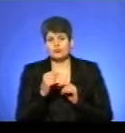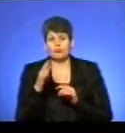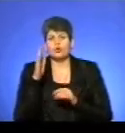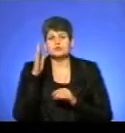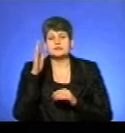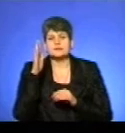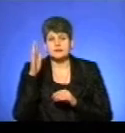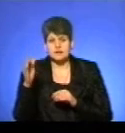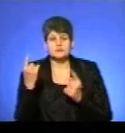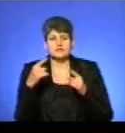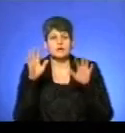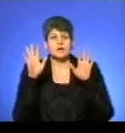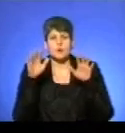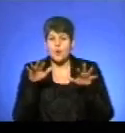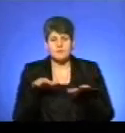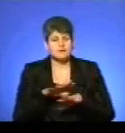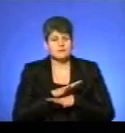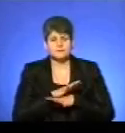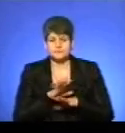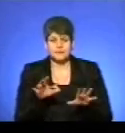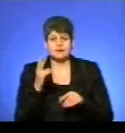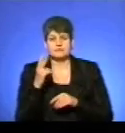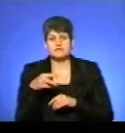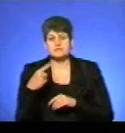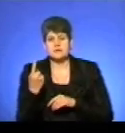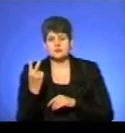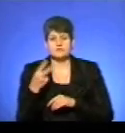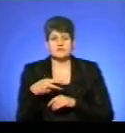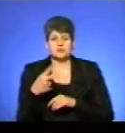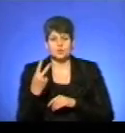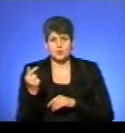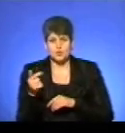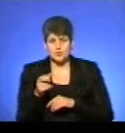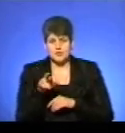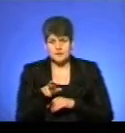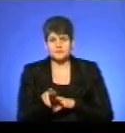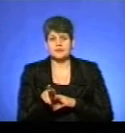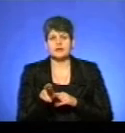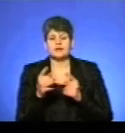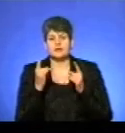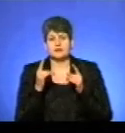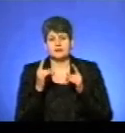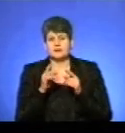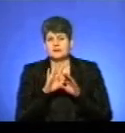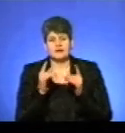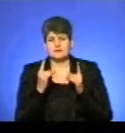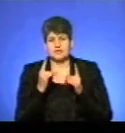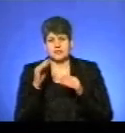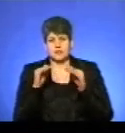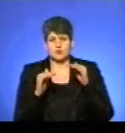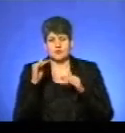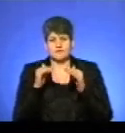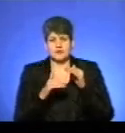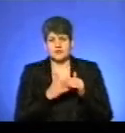опадів ми не очікуємо 21-22 грудня. І незначне коливання температури повітря.